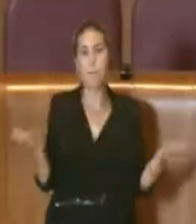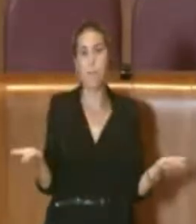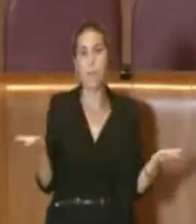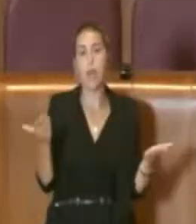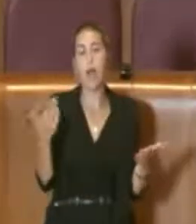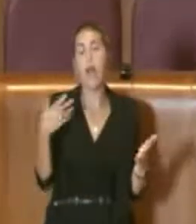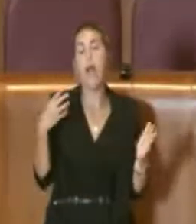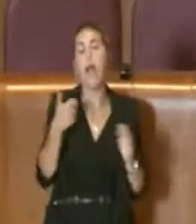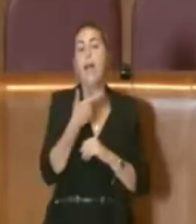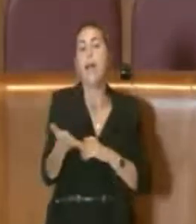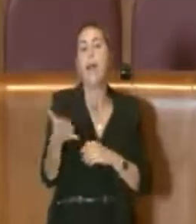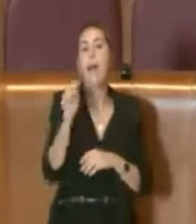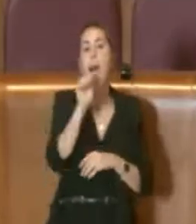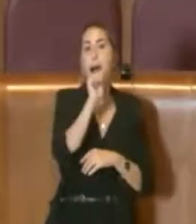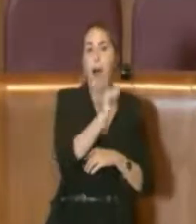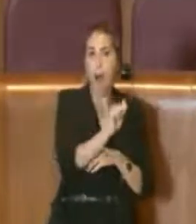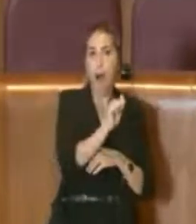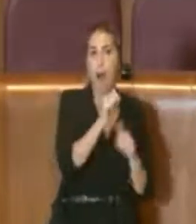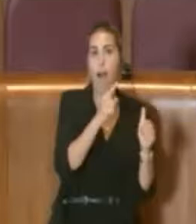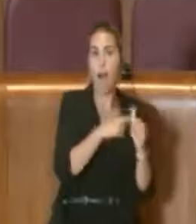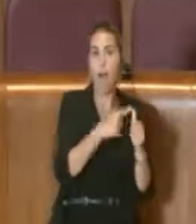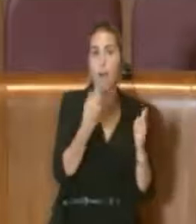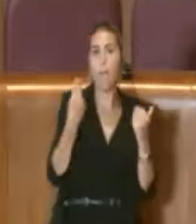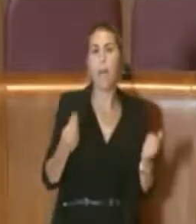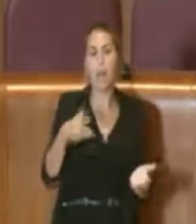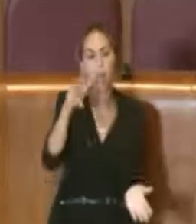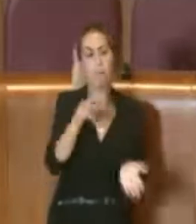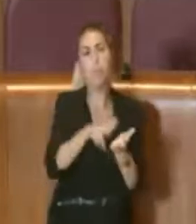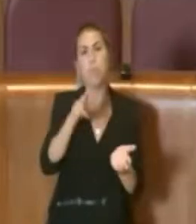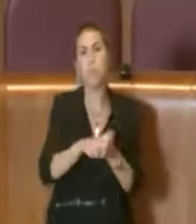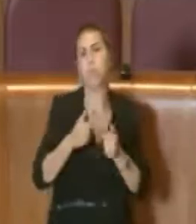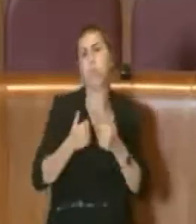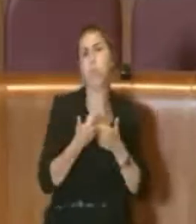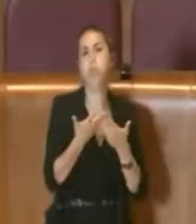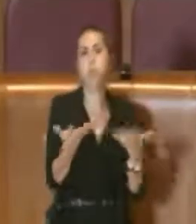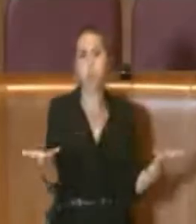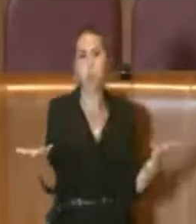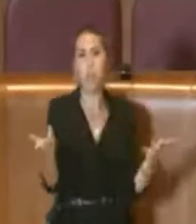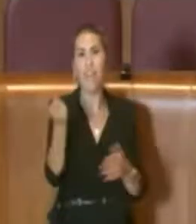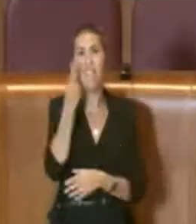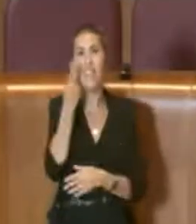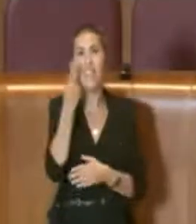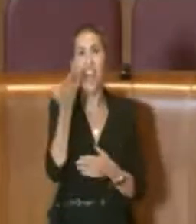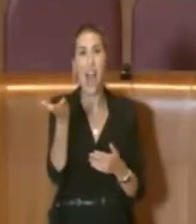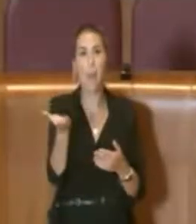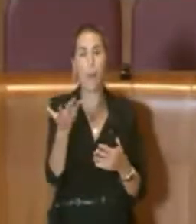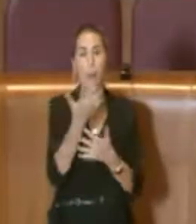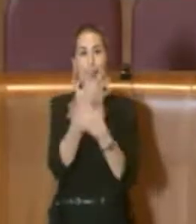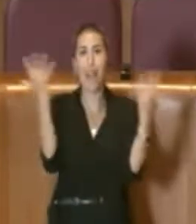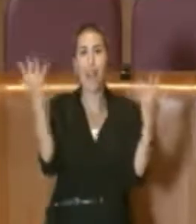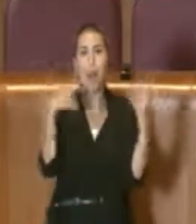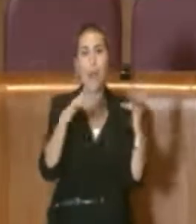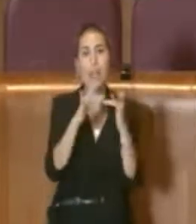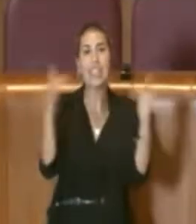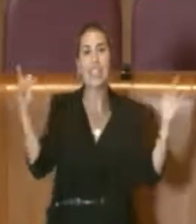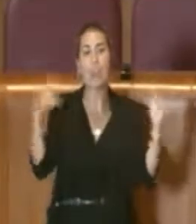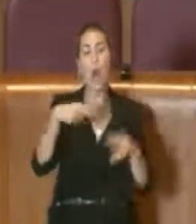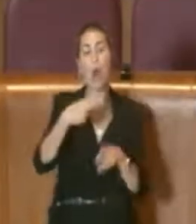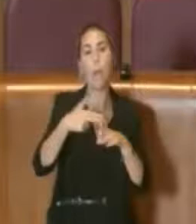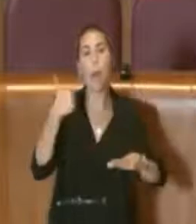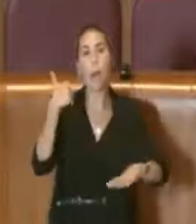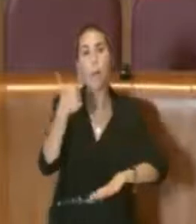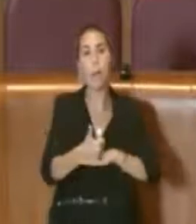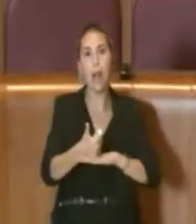lettera A, perché diventano lettera A e ne abbiamo approvati centinaia e centinaia, se andiamo a vedere sul sito di Roma